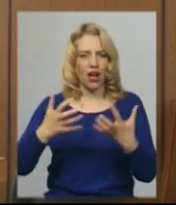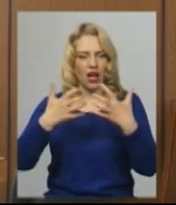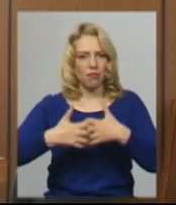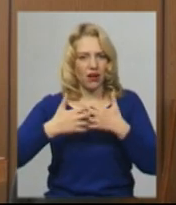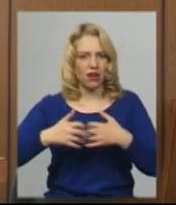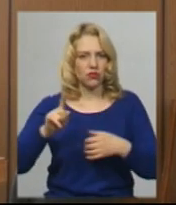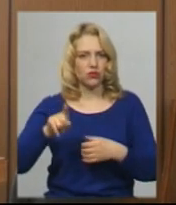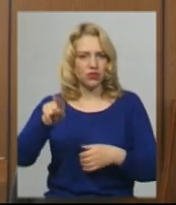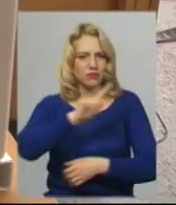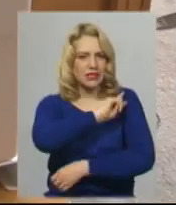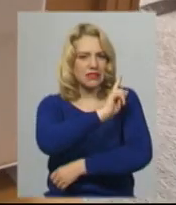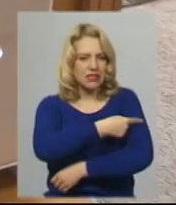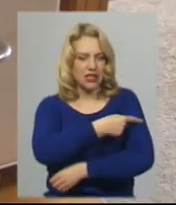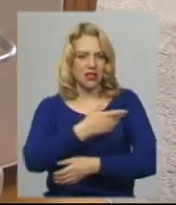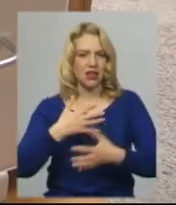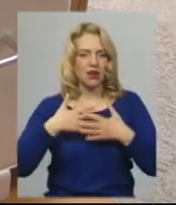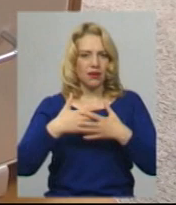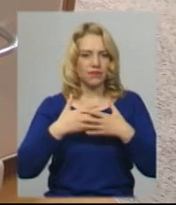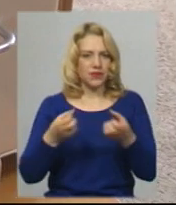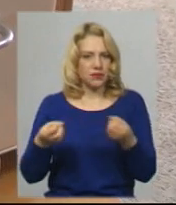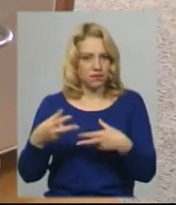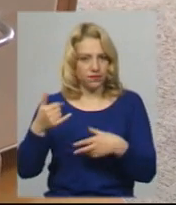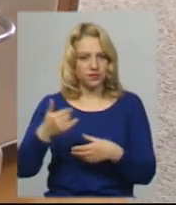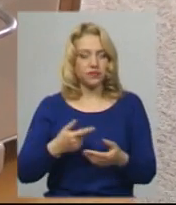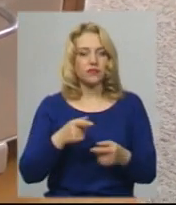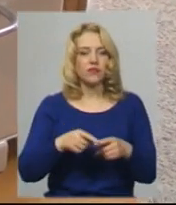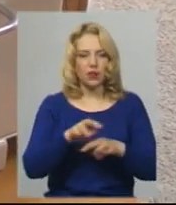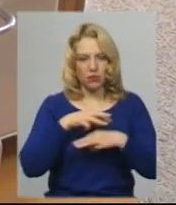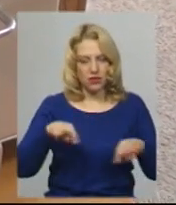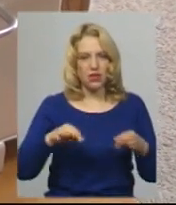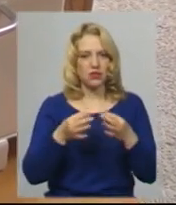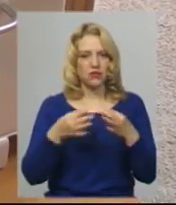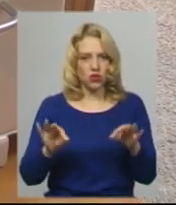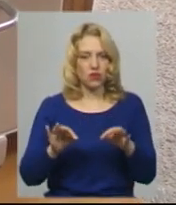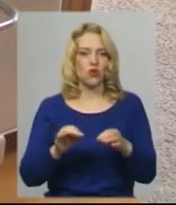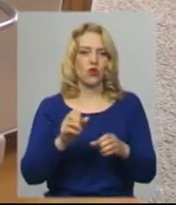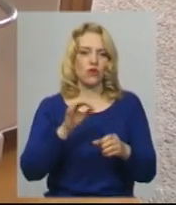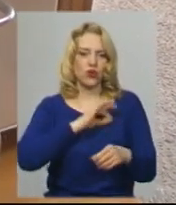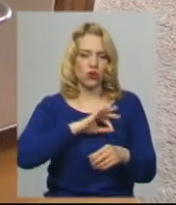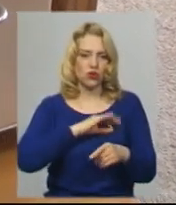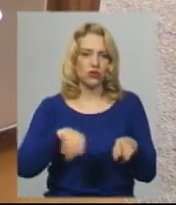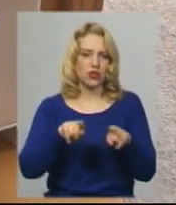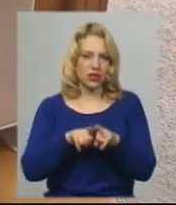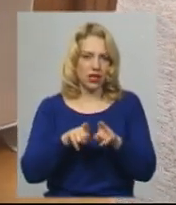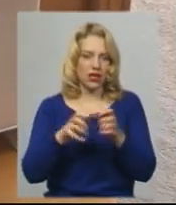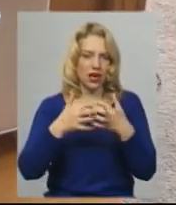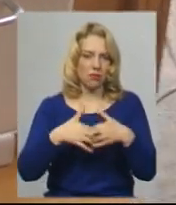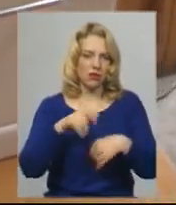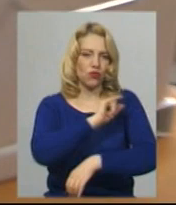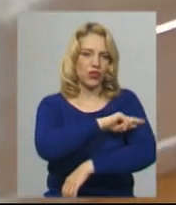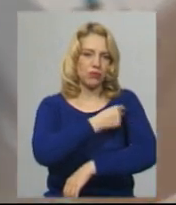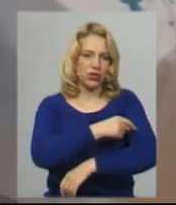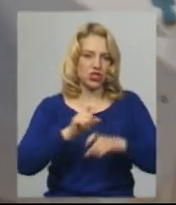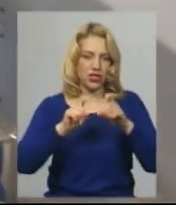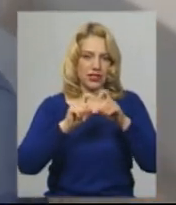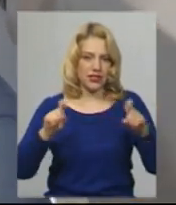надзвичайно потужний функціонал. Міністерство охорони здоров'я дозволило використання апарату в лікувальних закладах. Вартість одного пристрою становитиме 20 тисяч